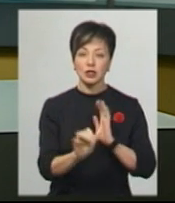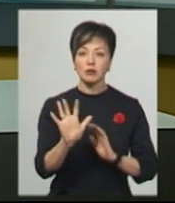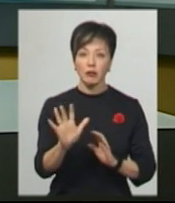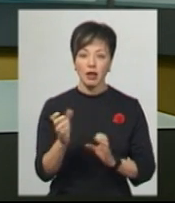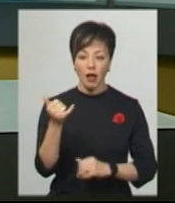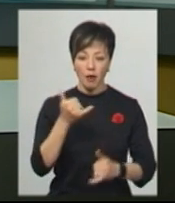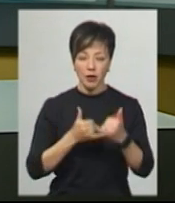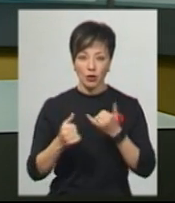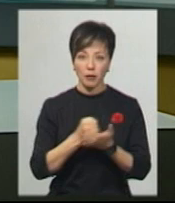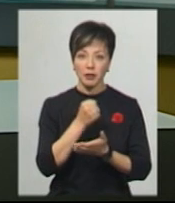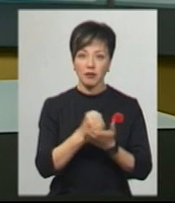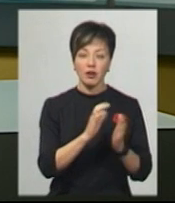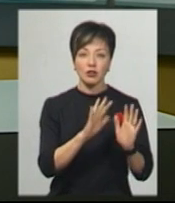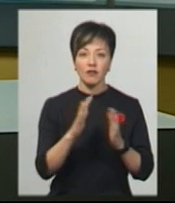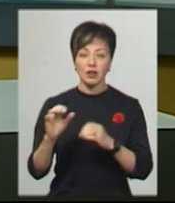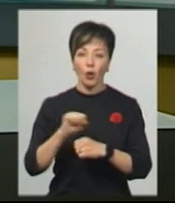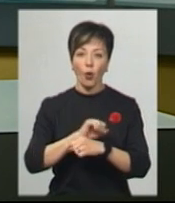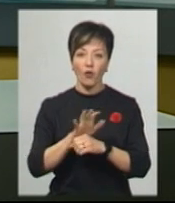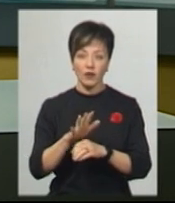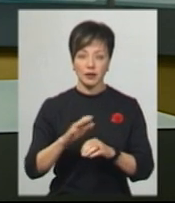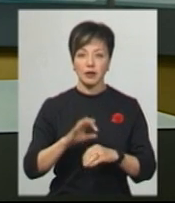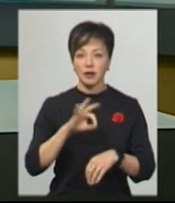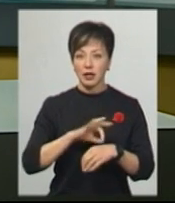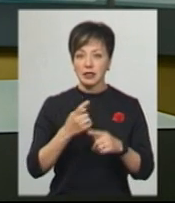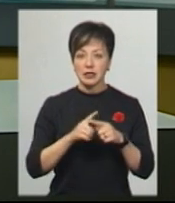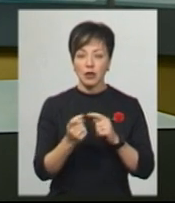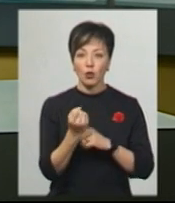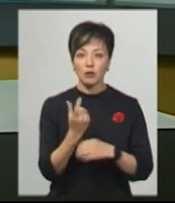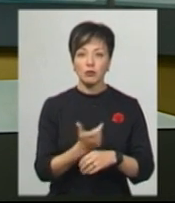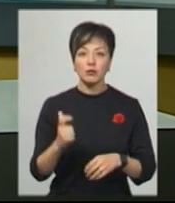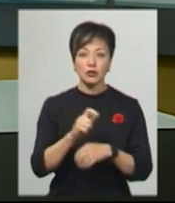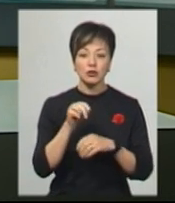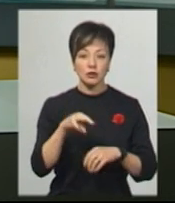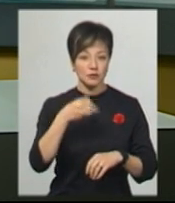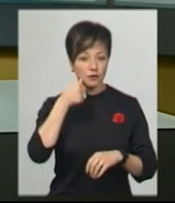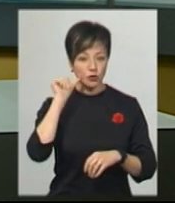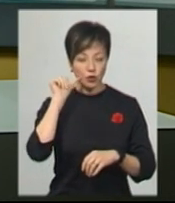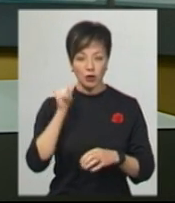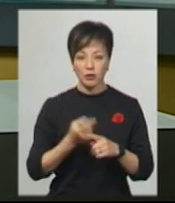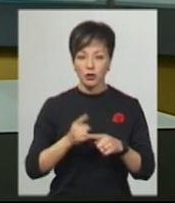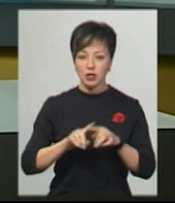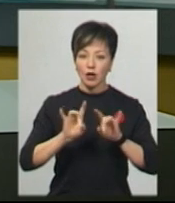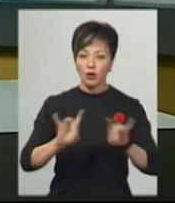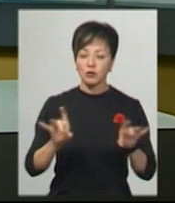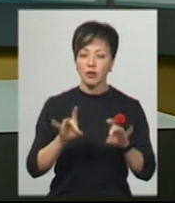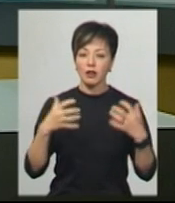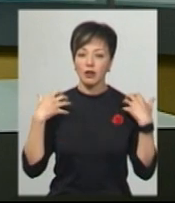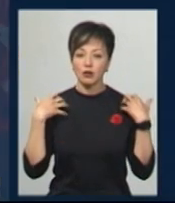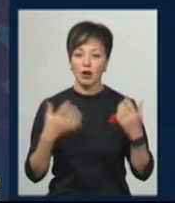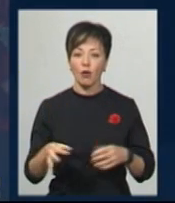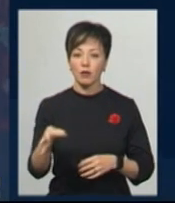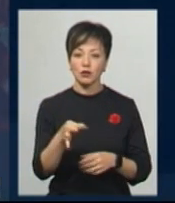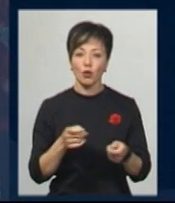лабораторно підтверджених випадків ковід-19. Це на 11 більше, ніж вчора. Про це Суспільному розповіла начальниця